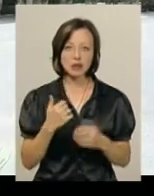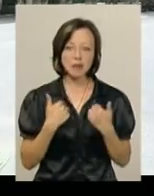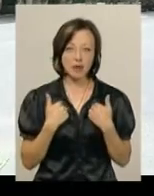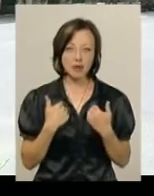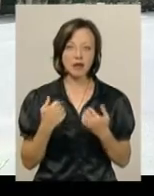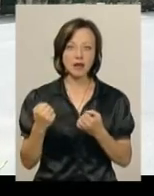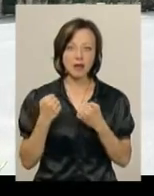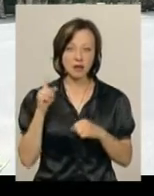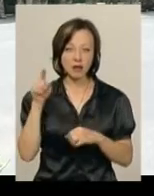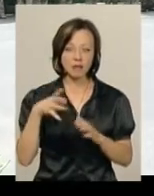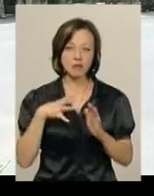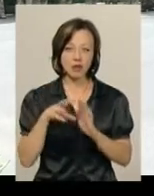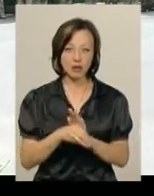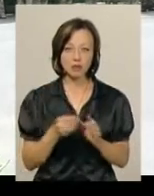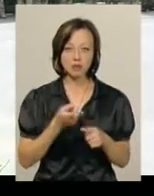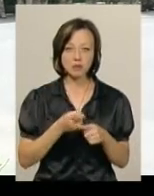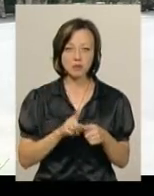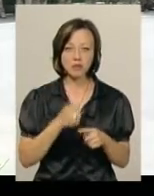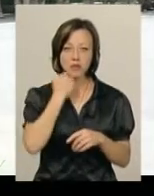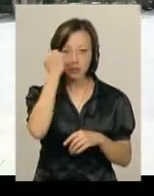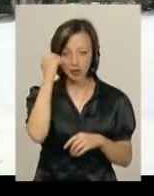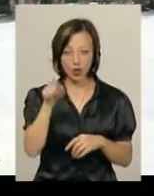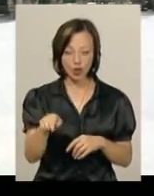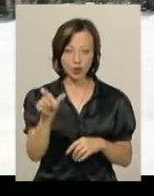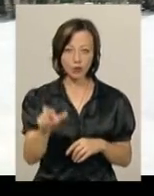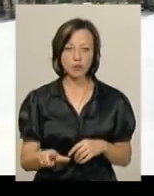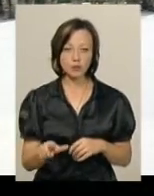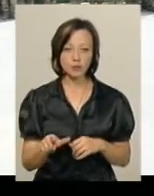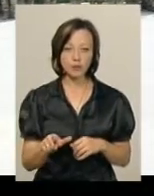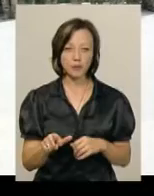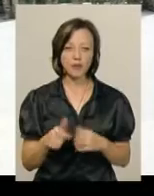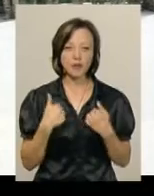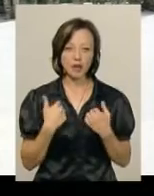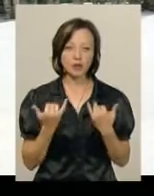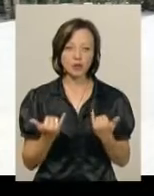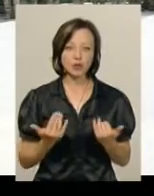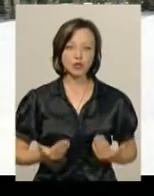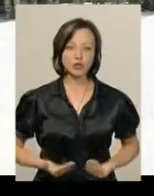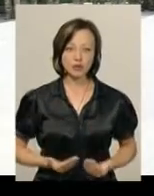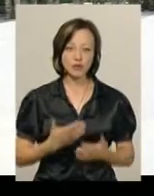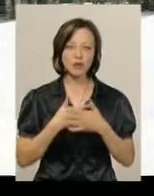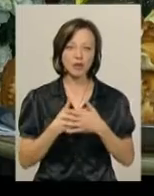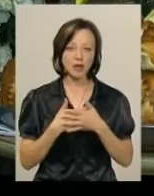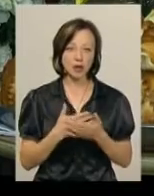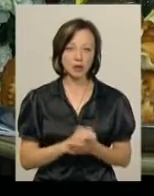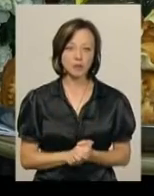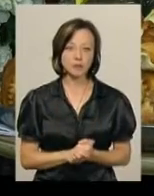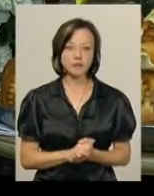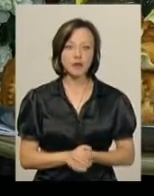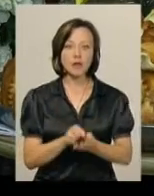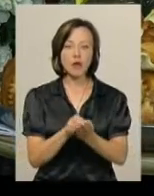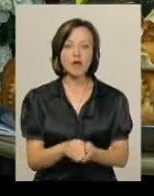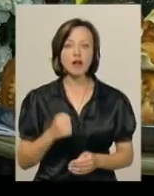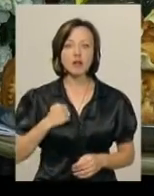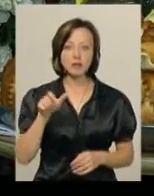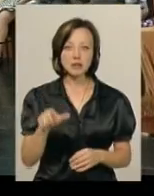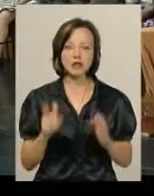загинув, що це завдяки йому. Я сьогодні живу і дихаю». Поховали бійця